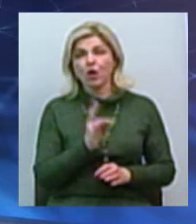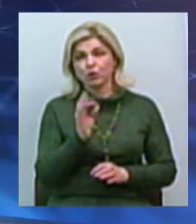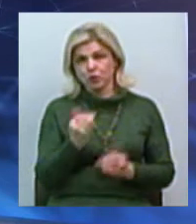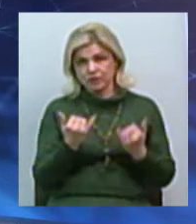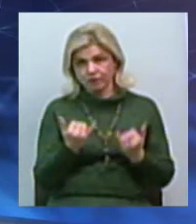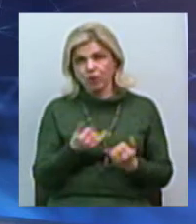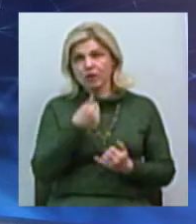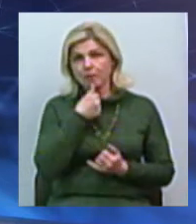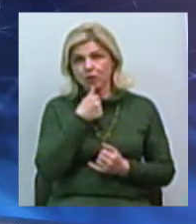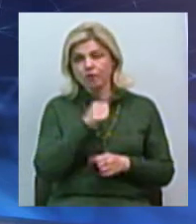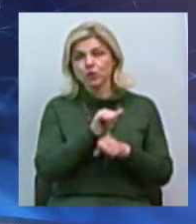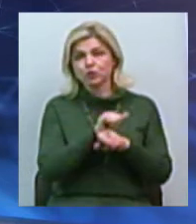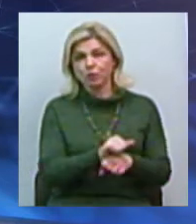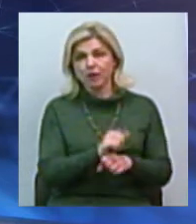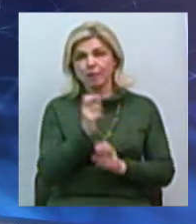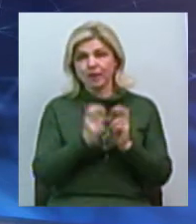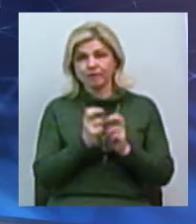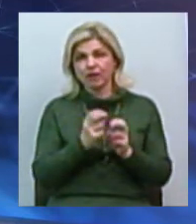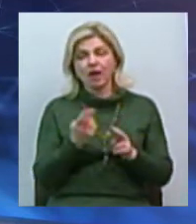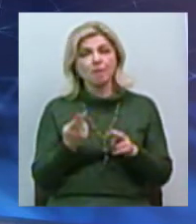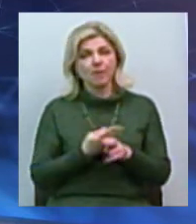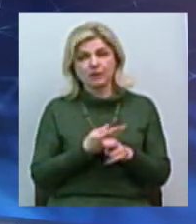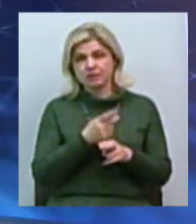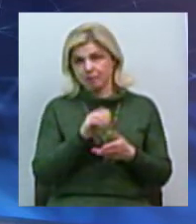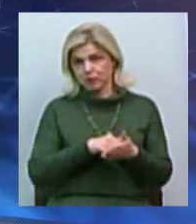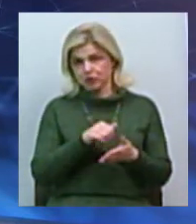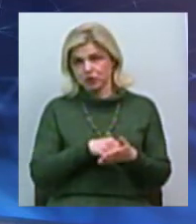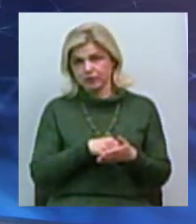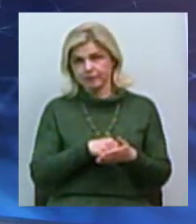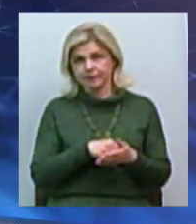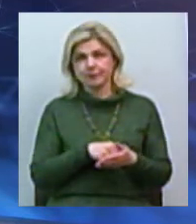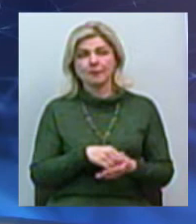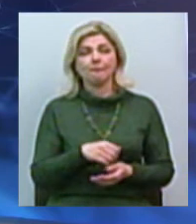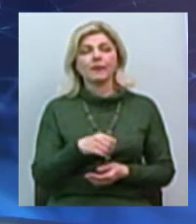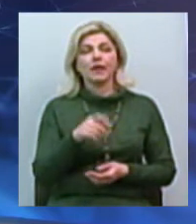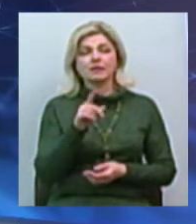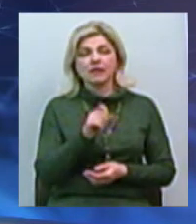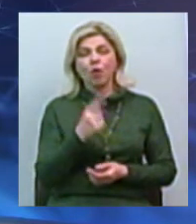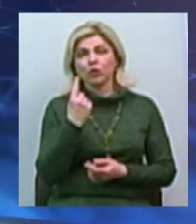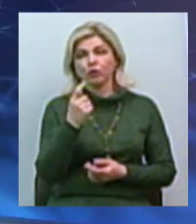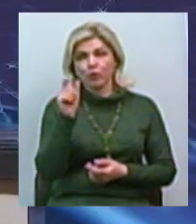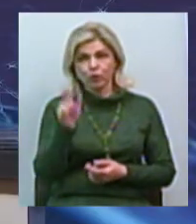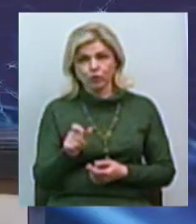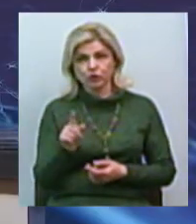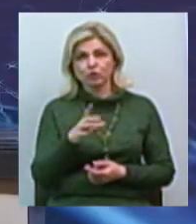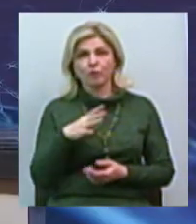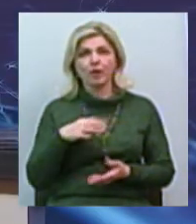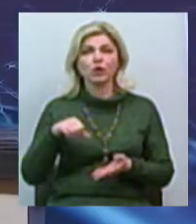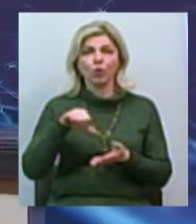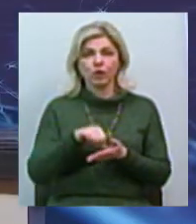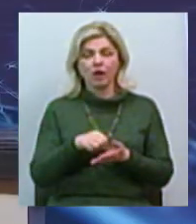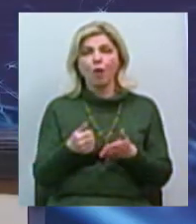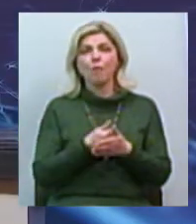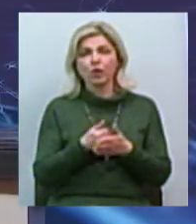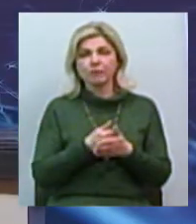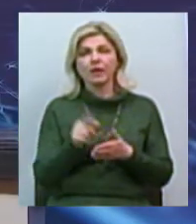спроби зупинити підприємство без зрозумілих причин. За показами однієї людини, яка вже була задіяна у боротьбі за завод «Океан»,